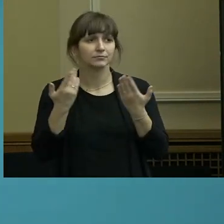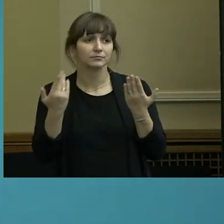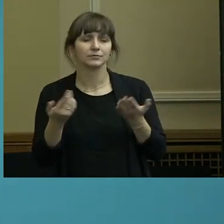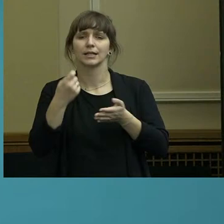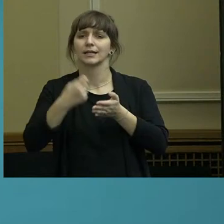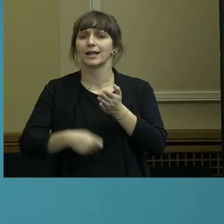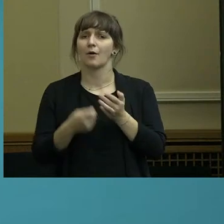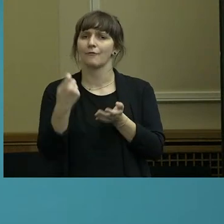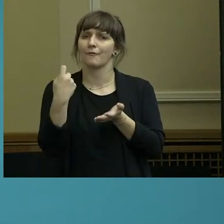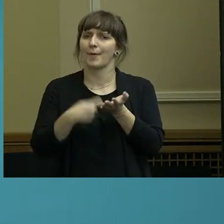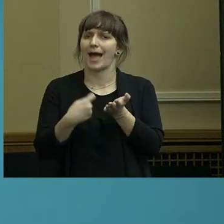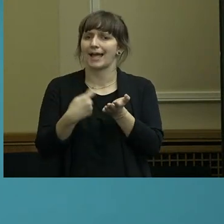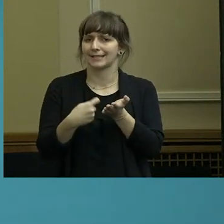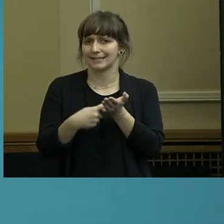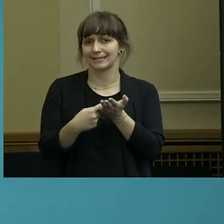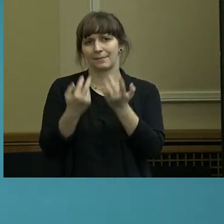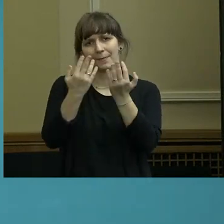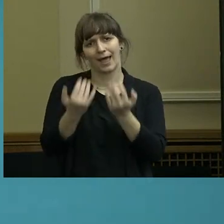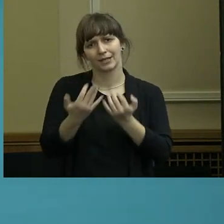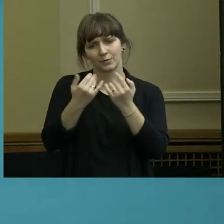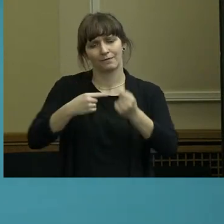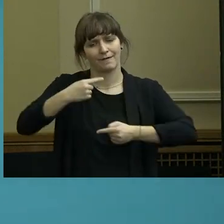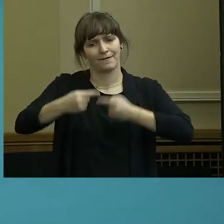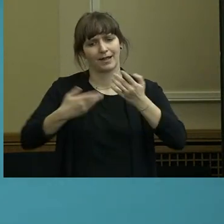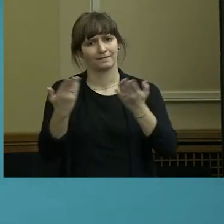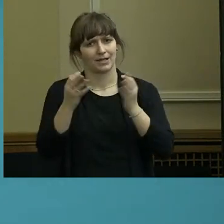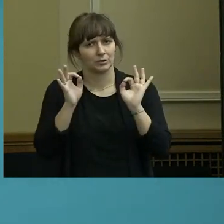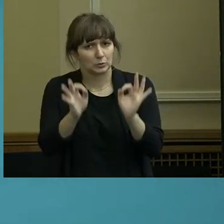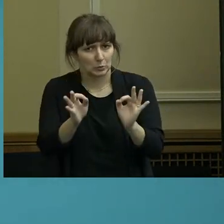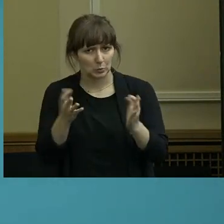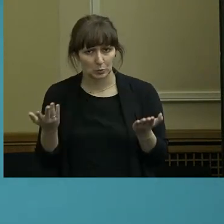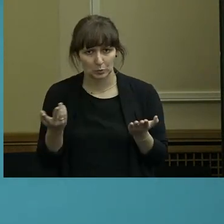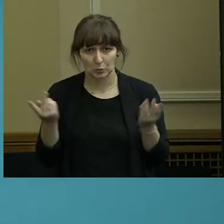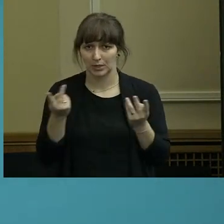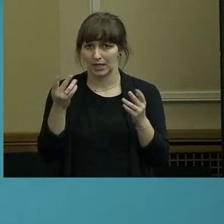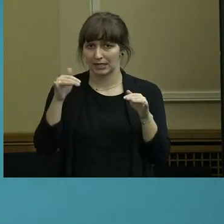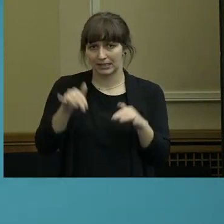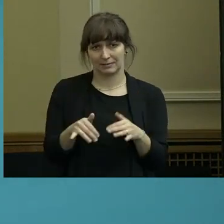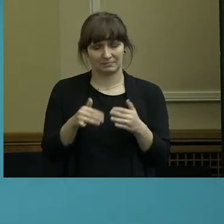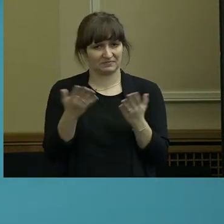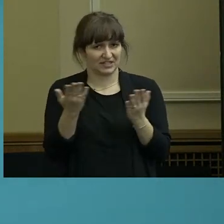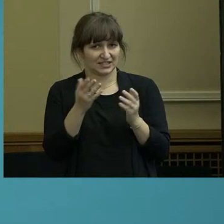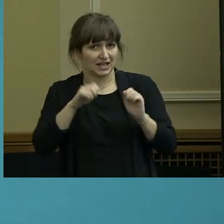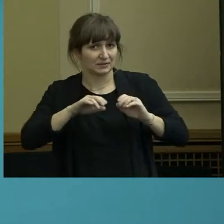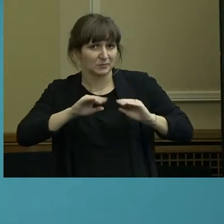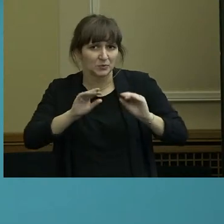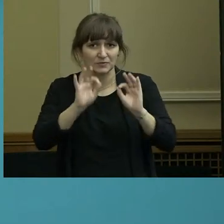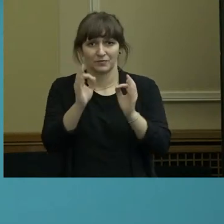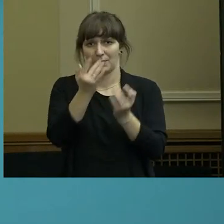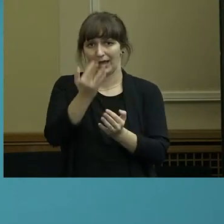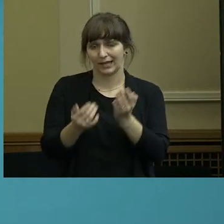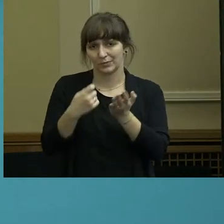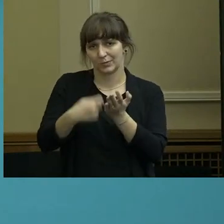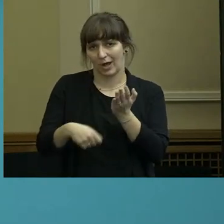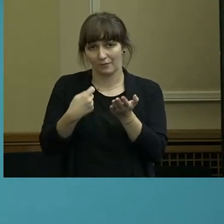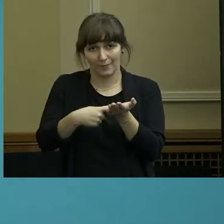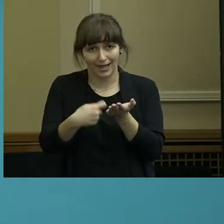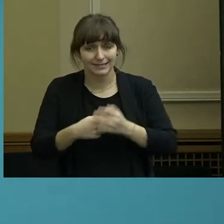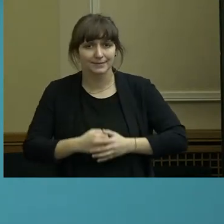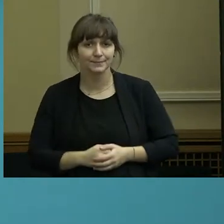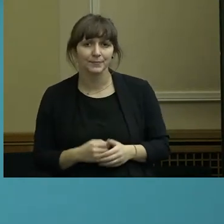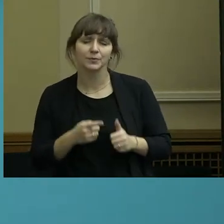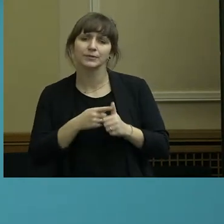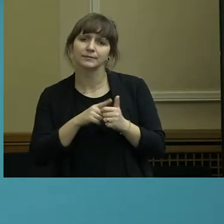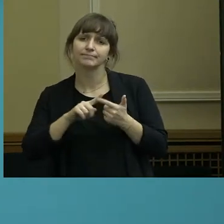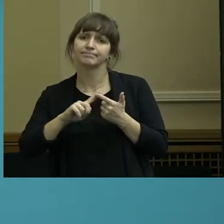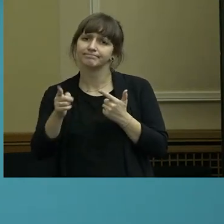Kaufpreises würden Sie denn anwenden wollen oder halten Sie für einzig anwendbar? Und dann würde mich mal interessieren, wir reden über den